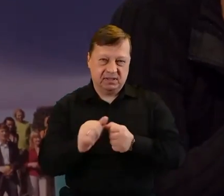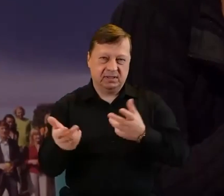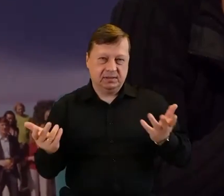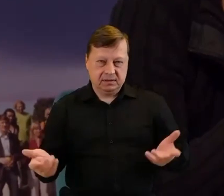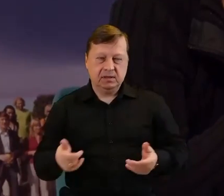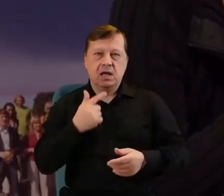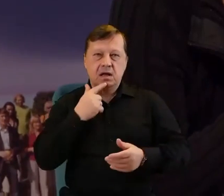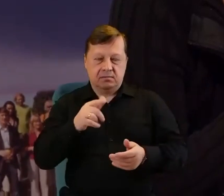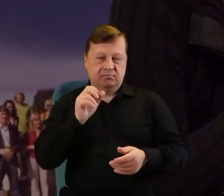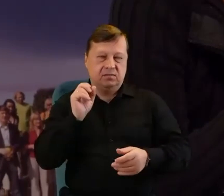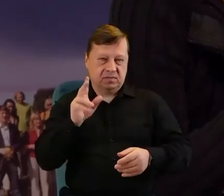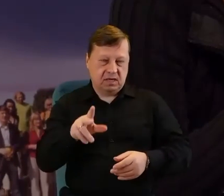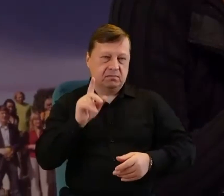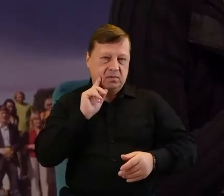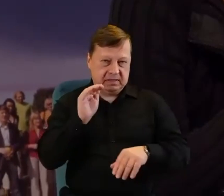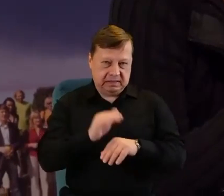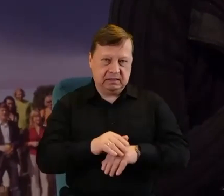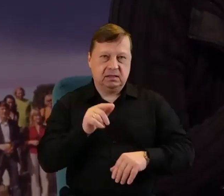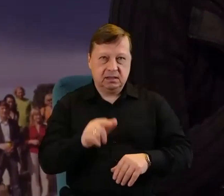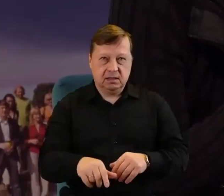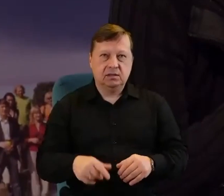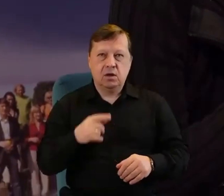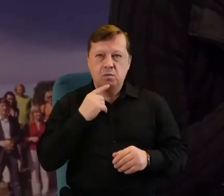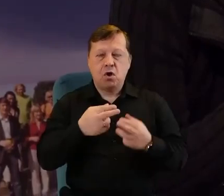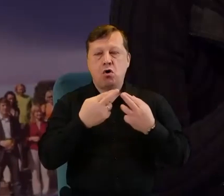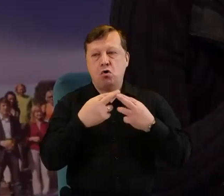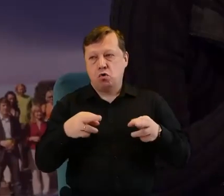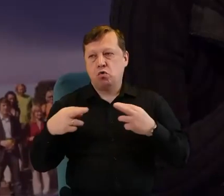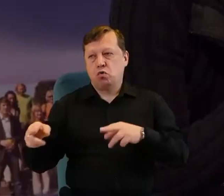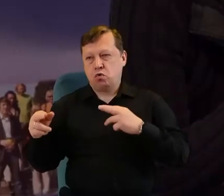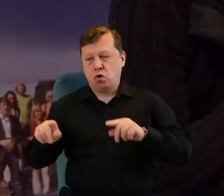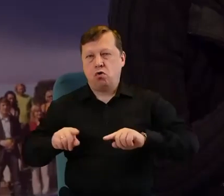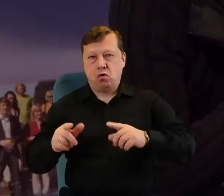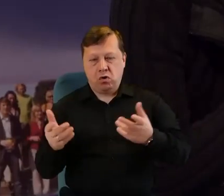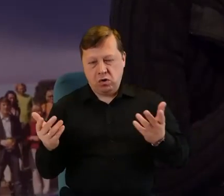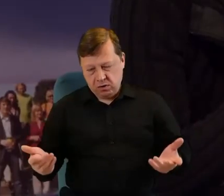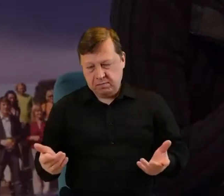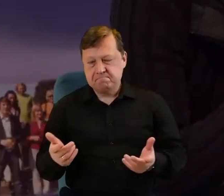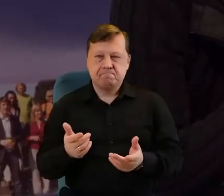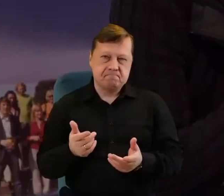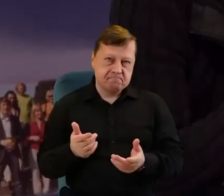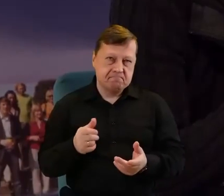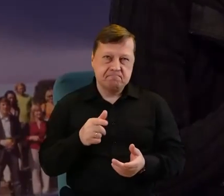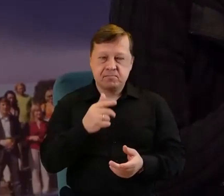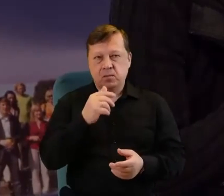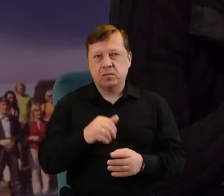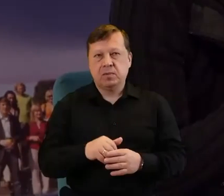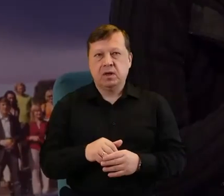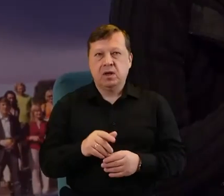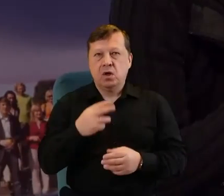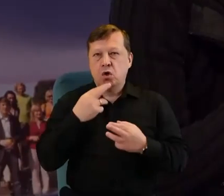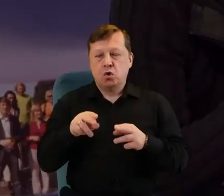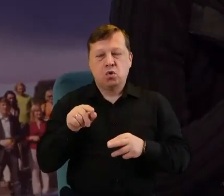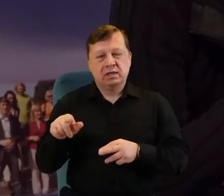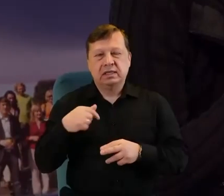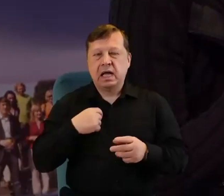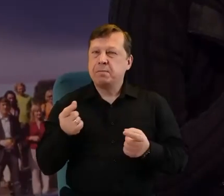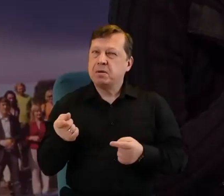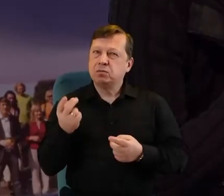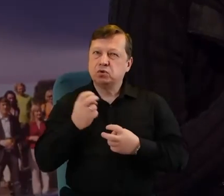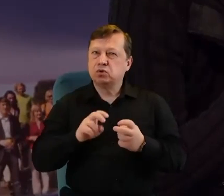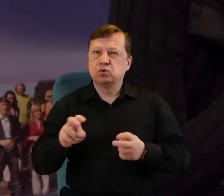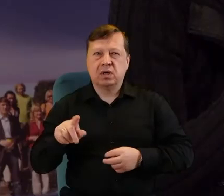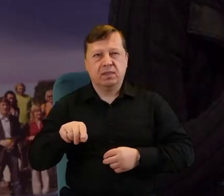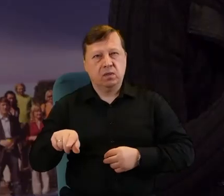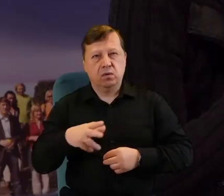w praktyce nie przesądza o tej różności organizacji i nie tam tych różnic bym szukał, bardziej bym ich